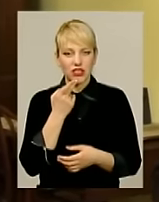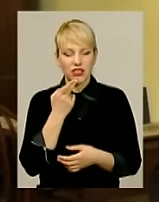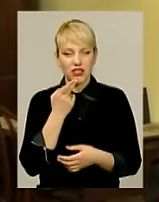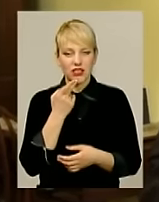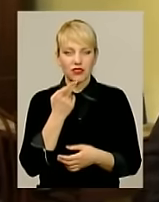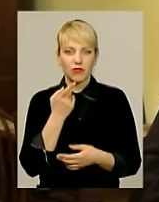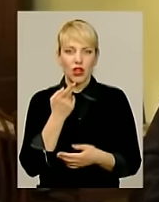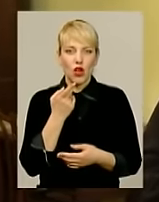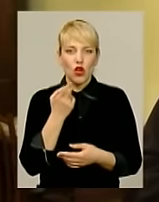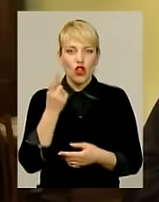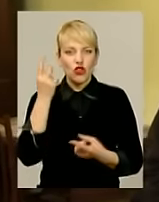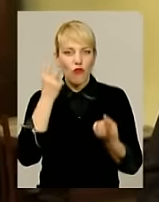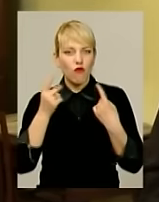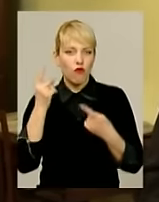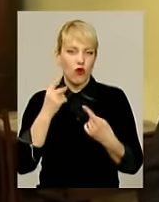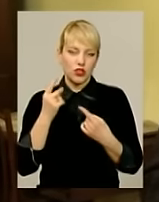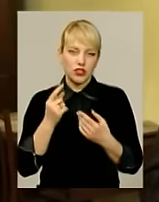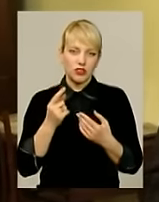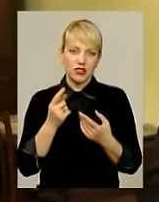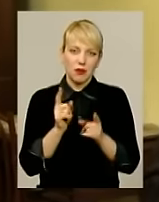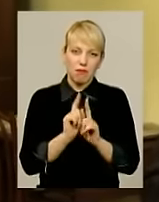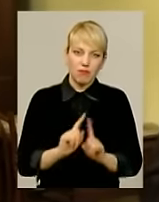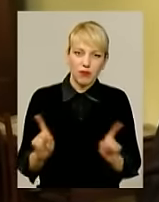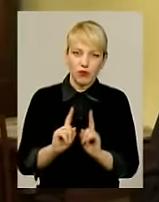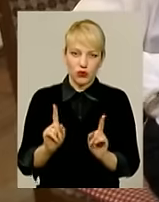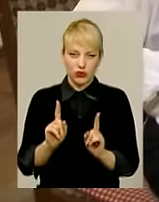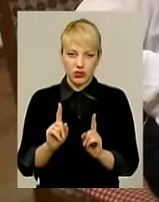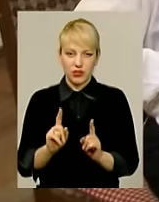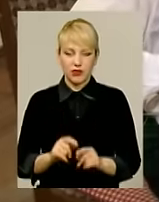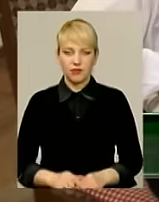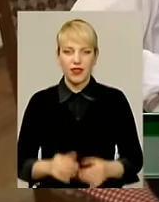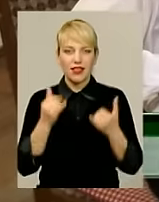творчому повороті, в творчій несподіванці.